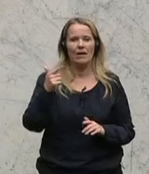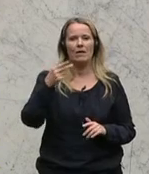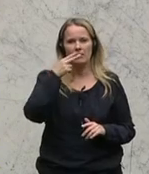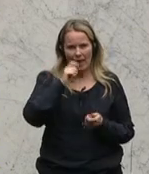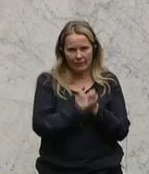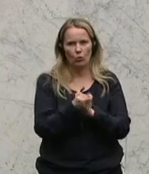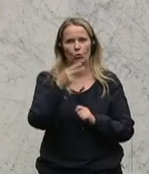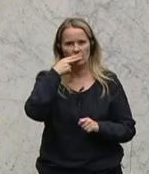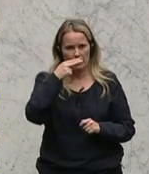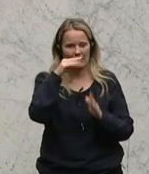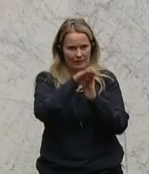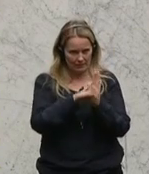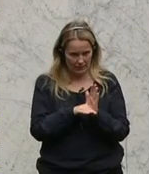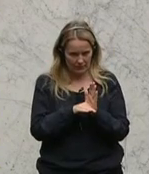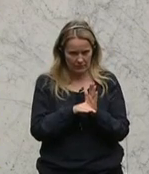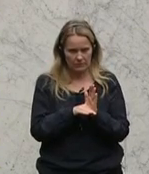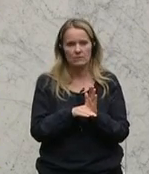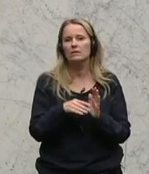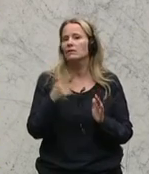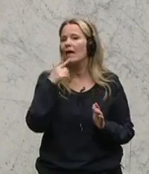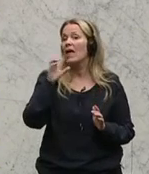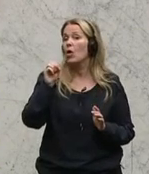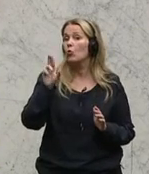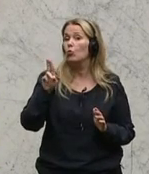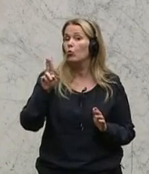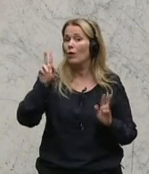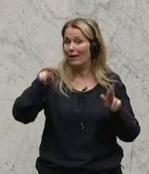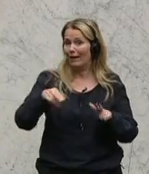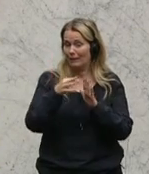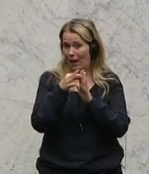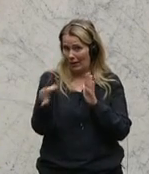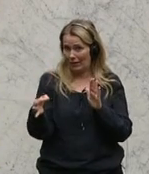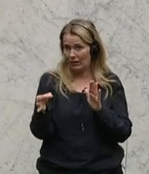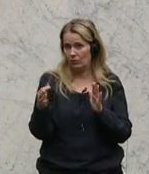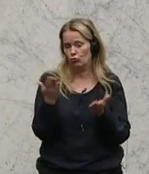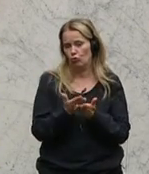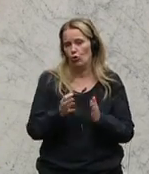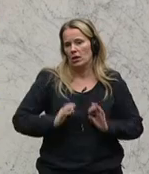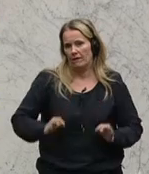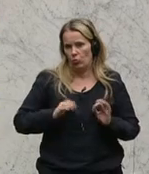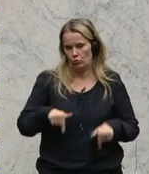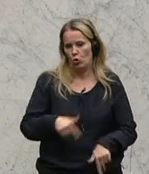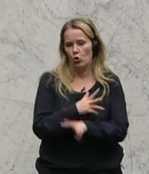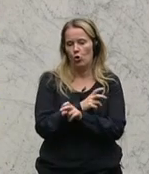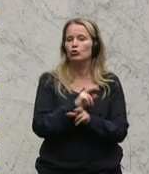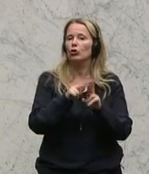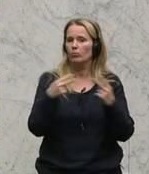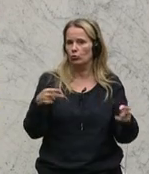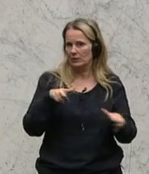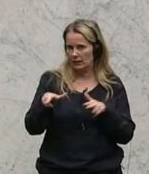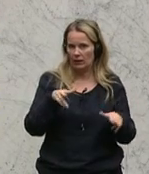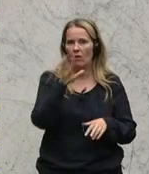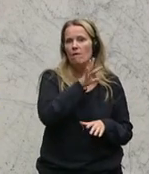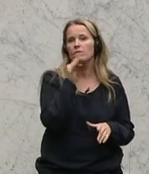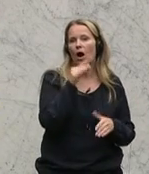Tabakgesetzes. Das eigentlich eine EU-Richtlinie, die wie gewohnt von der österreichischen Bundesregierung und von der Frau